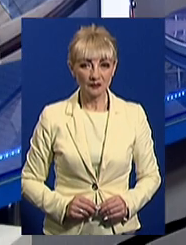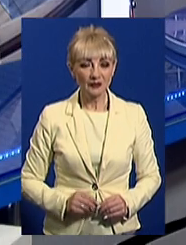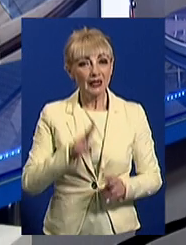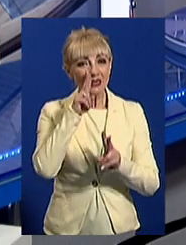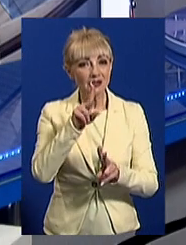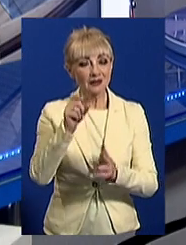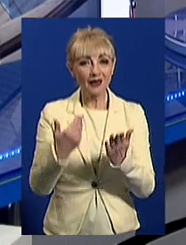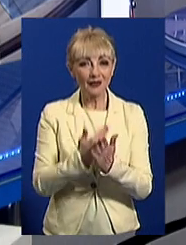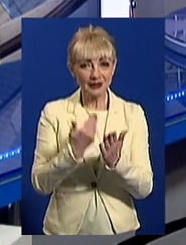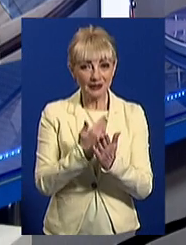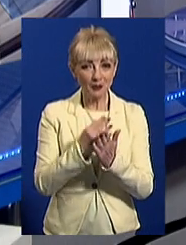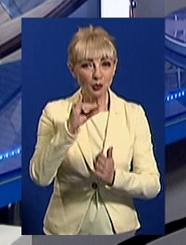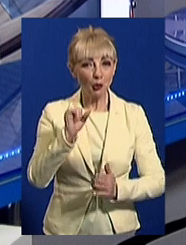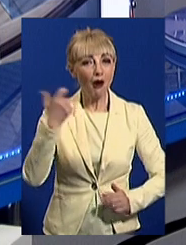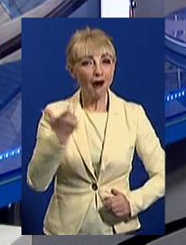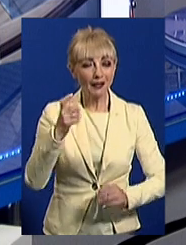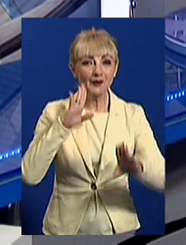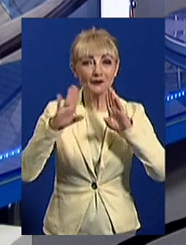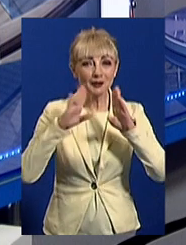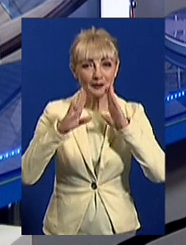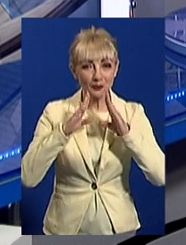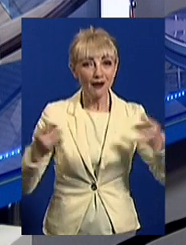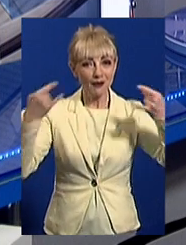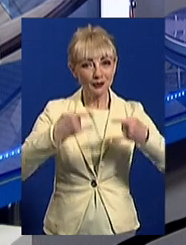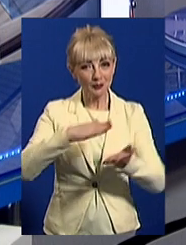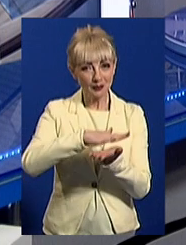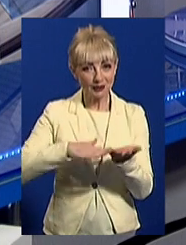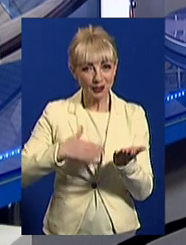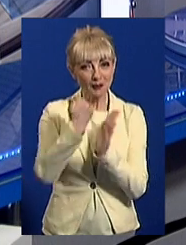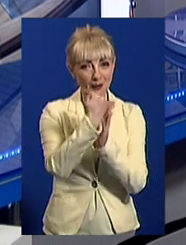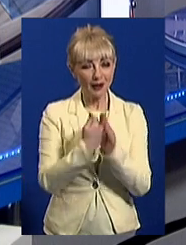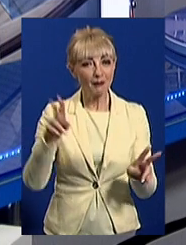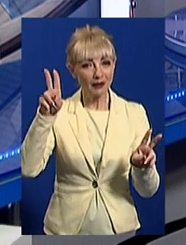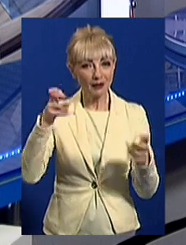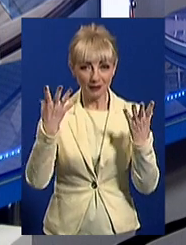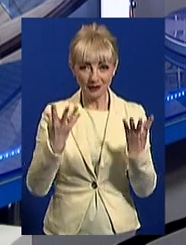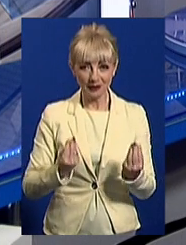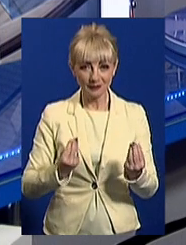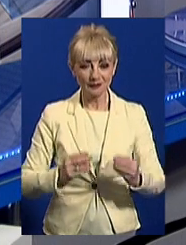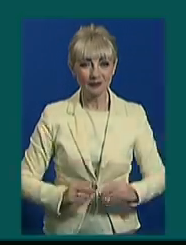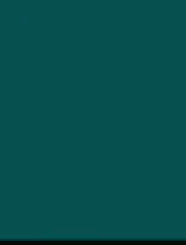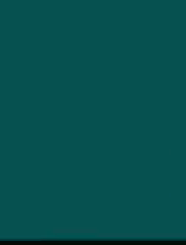Стежте за новинами на сторінці Йогохарківу в Фейсбук. Ефір телеканалу продовжить програма «Тема дня».